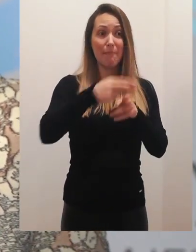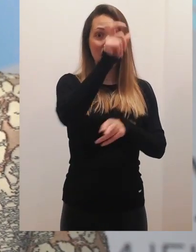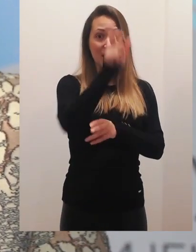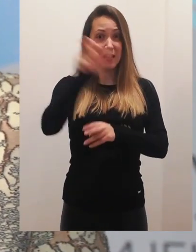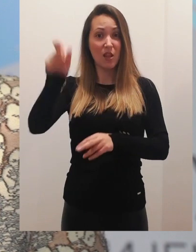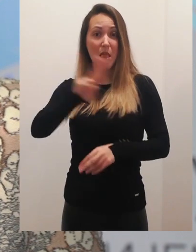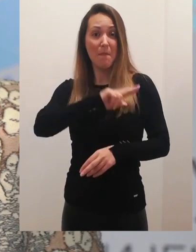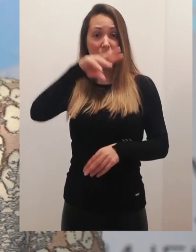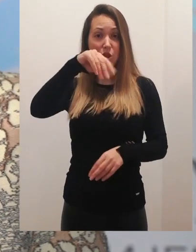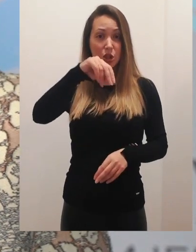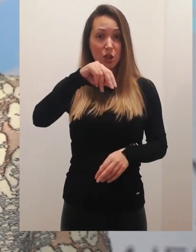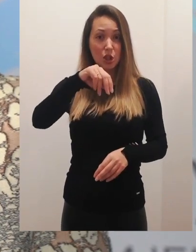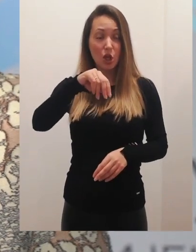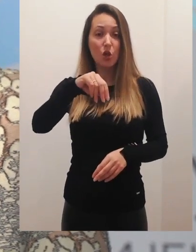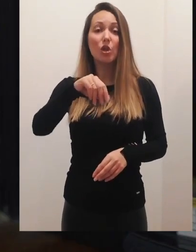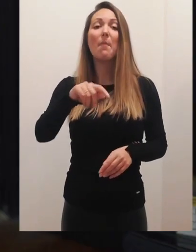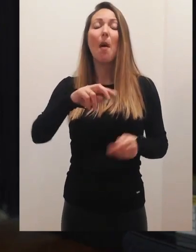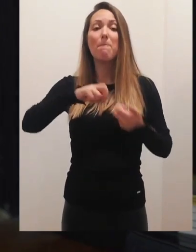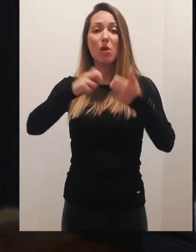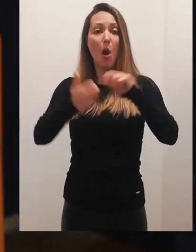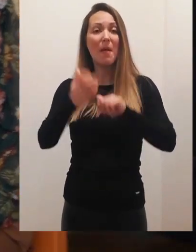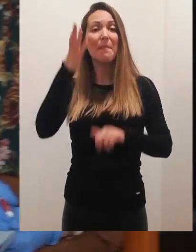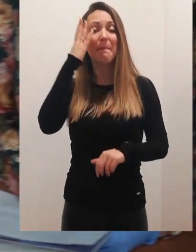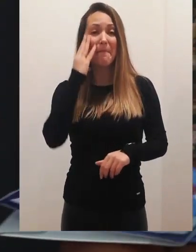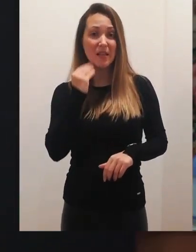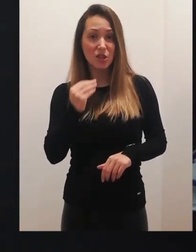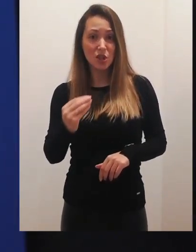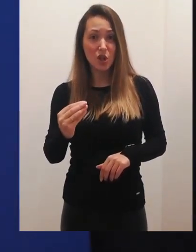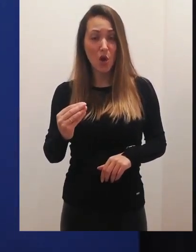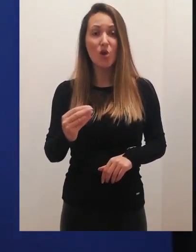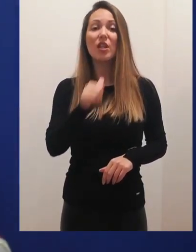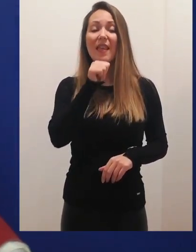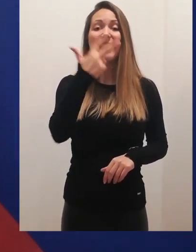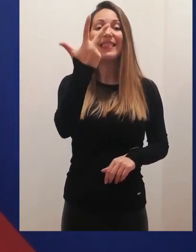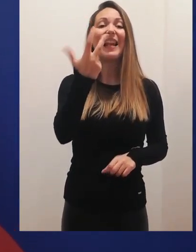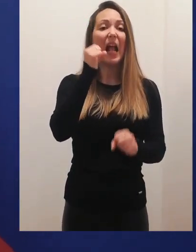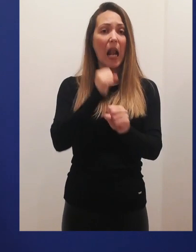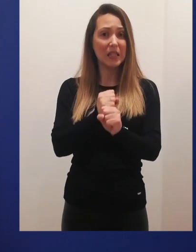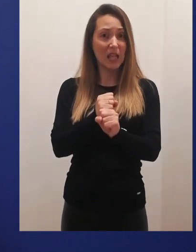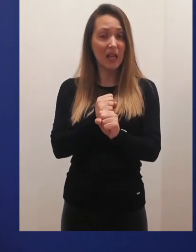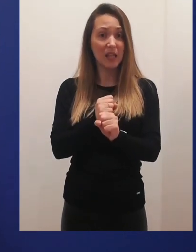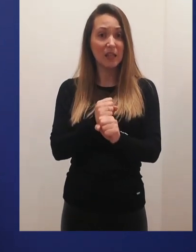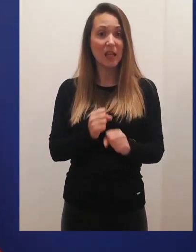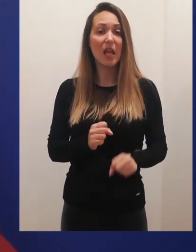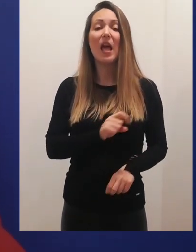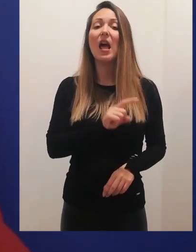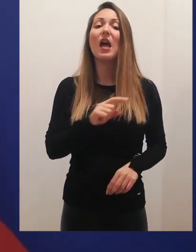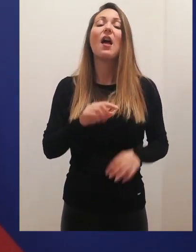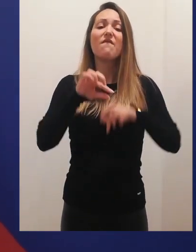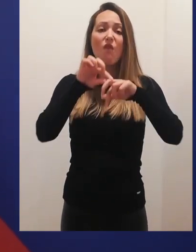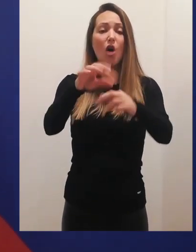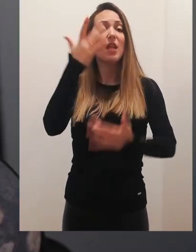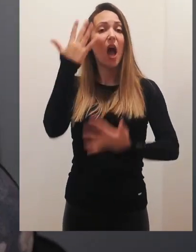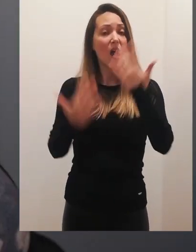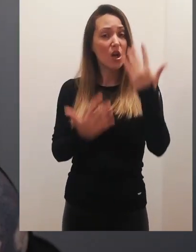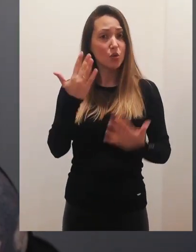pacijenti se njevede su u njih pojemeće metabolizam i masnoća, misli to naravno na kolesterolu i nefrivniceride, dakle ne preterivati